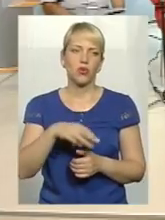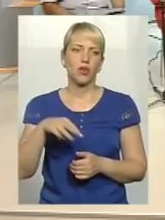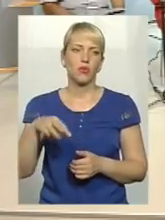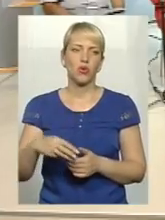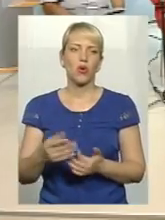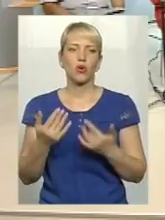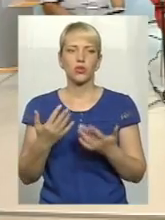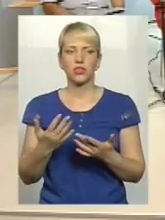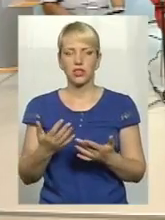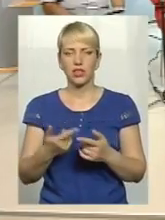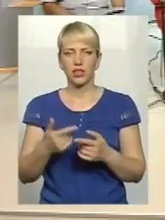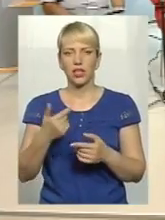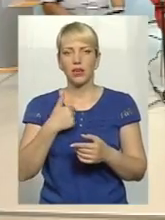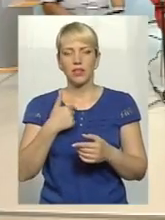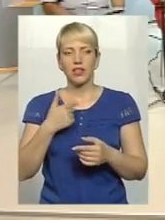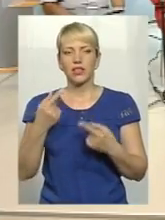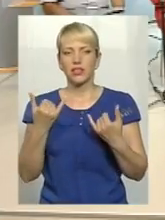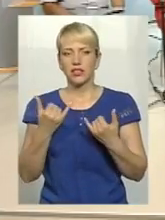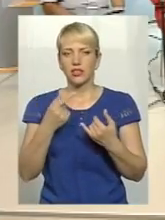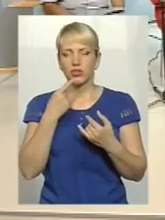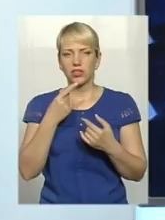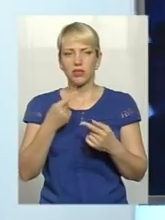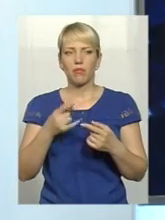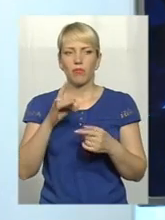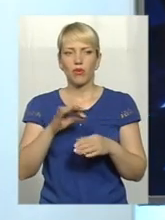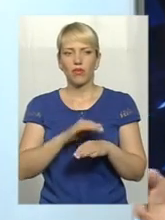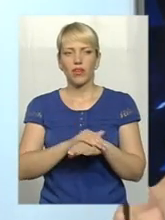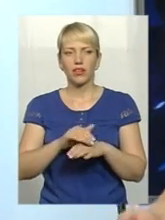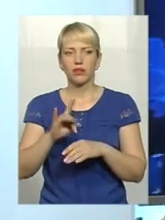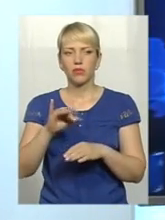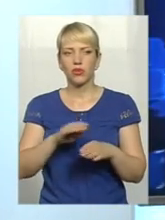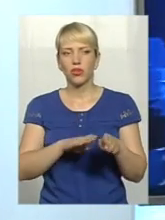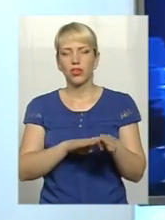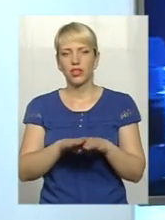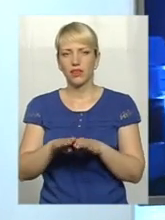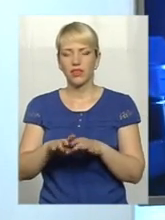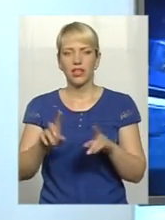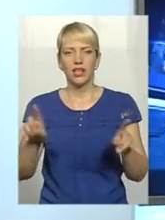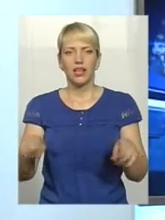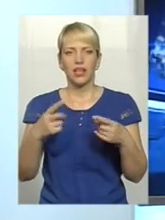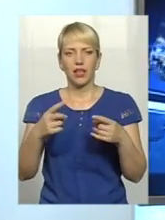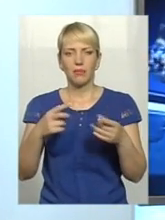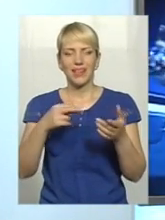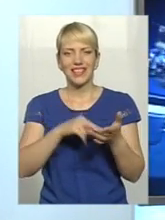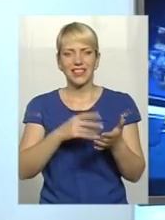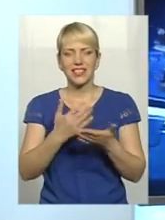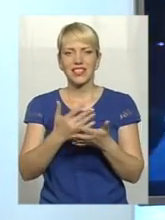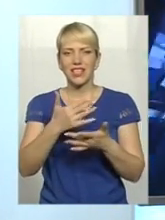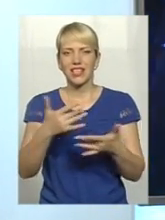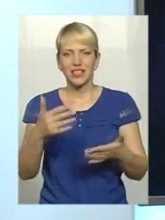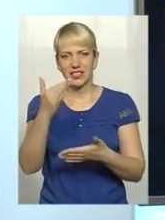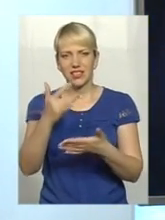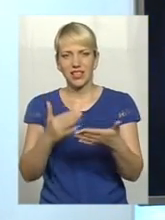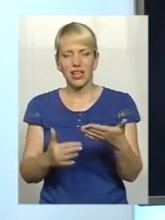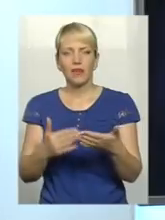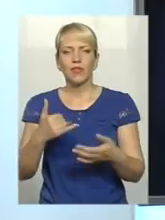оскільки ми тільки що зазначили, що рівнів реабілітації є багато. Наскільки взагалі